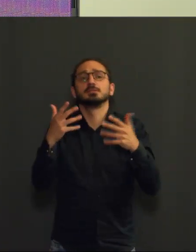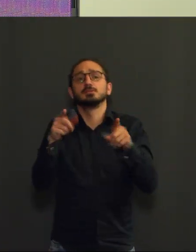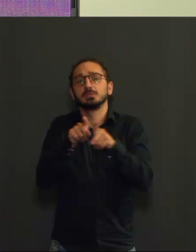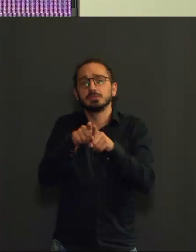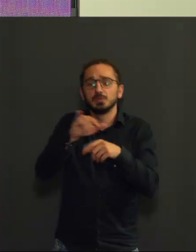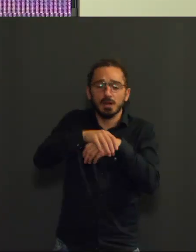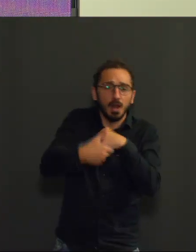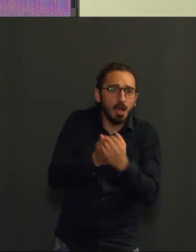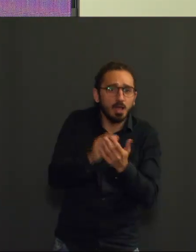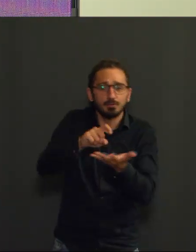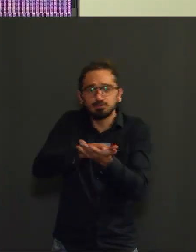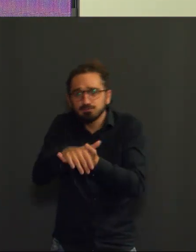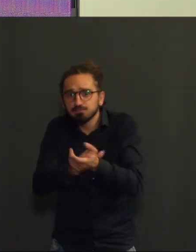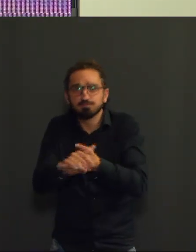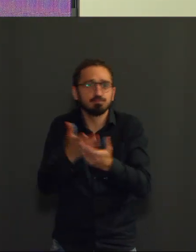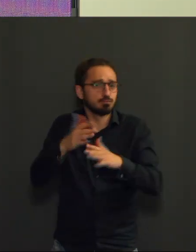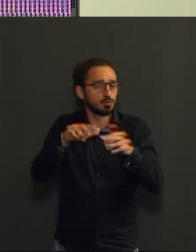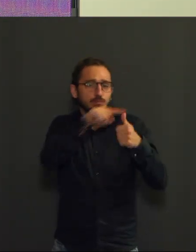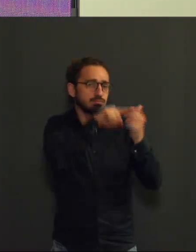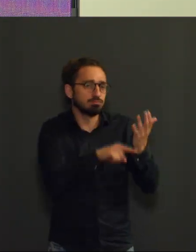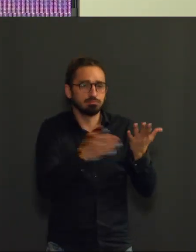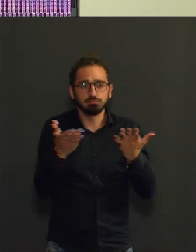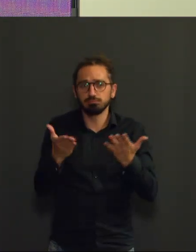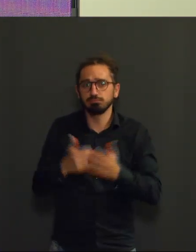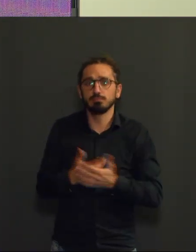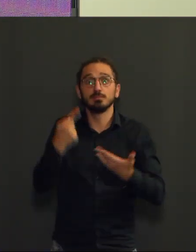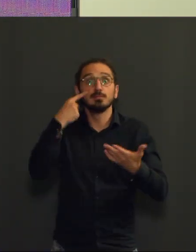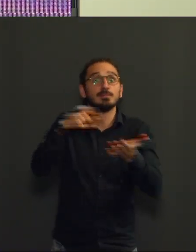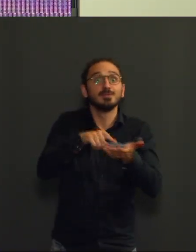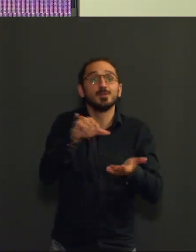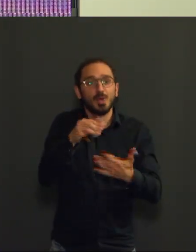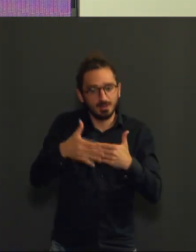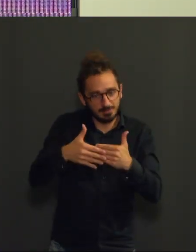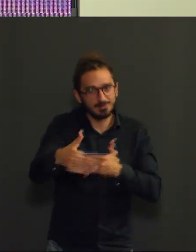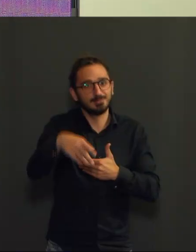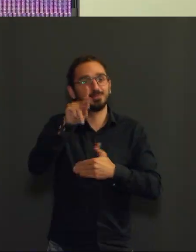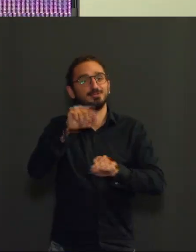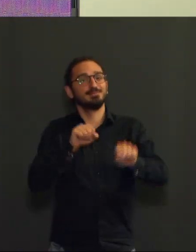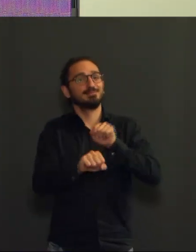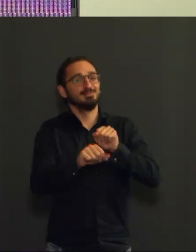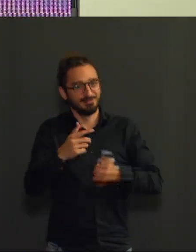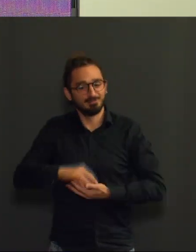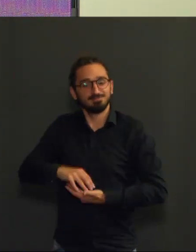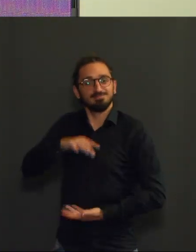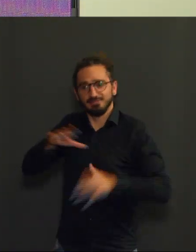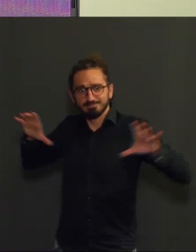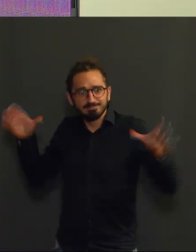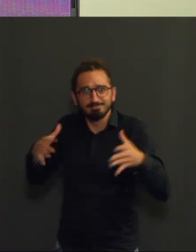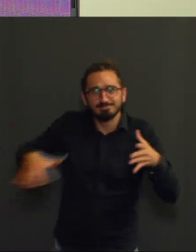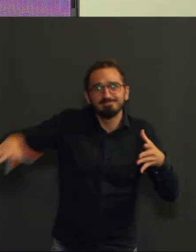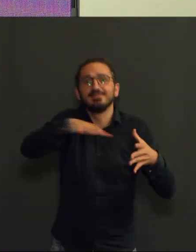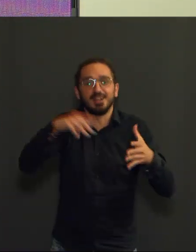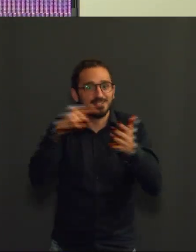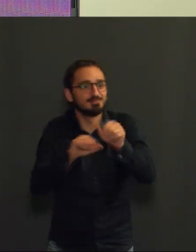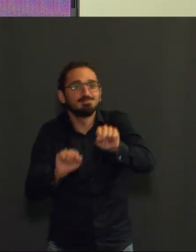de manière à nous conduire vers une vraie immunité, tant pour nous-mêmes que collectivement pour notre population. Merci